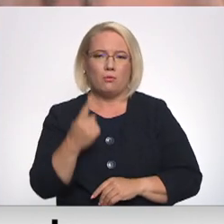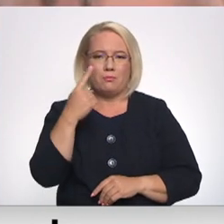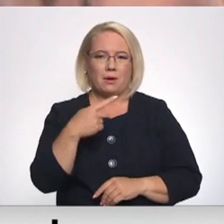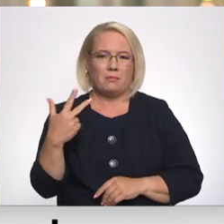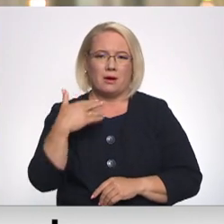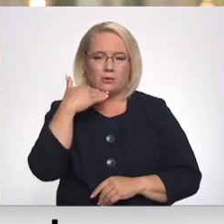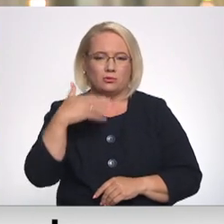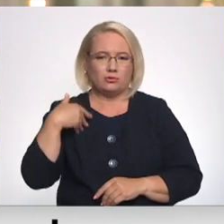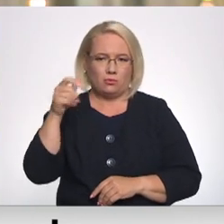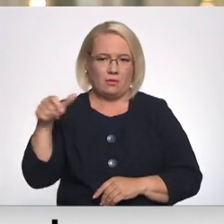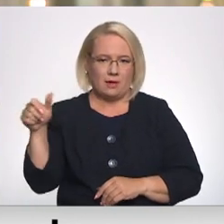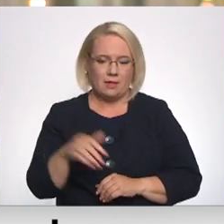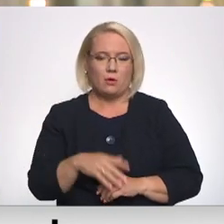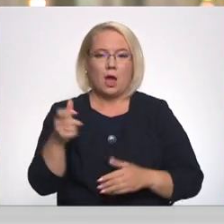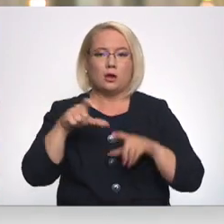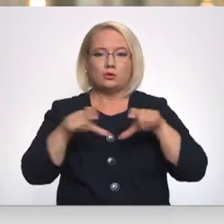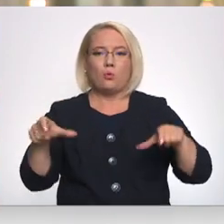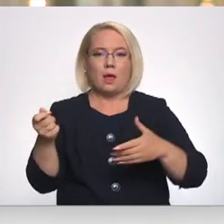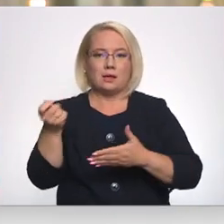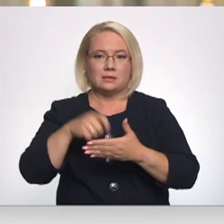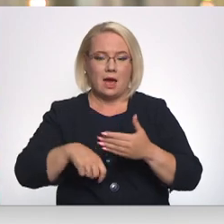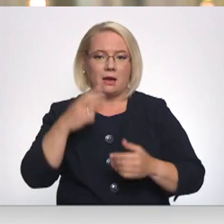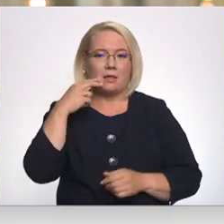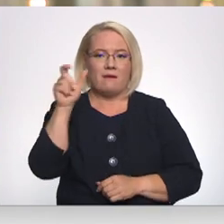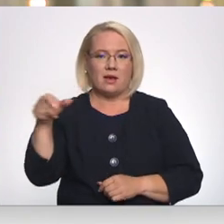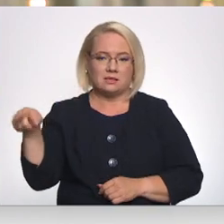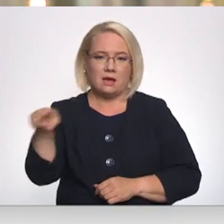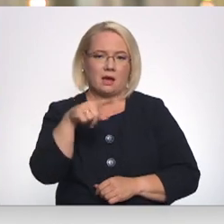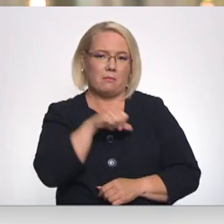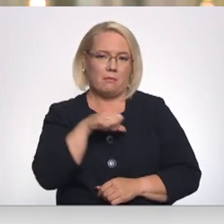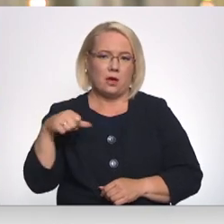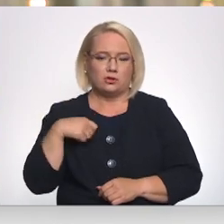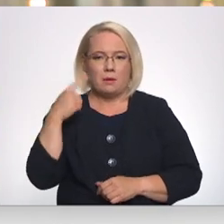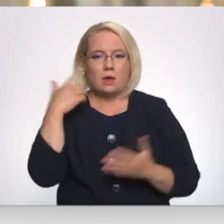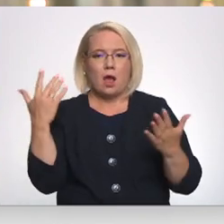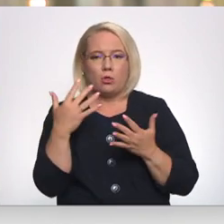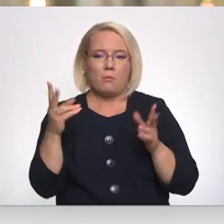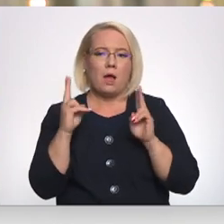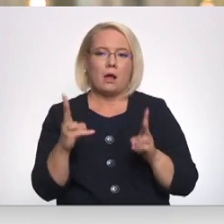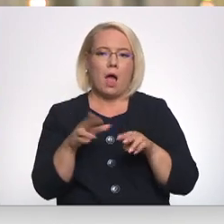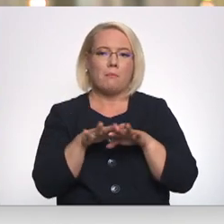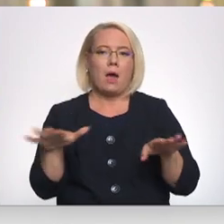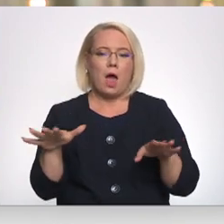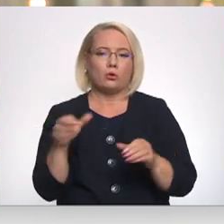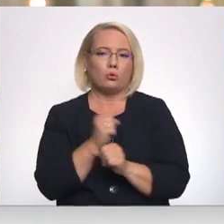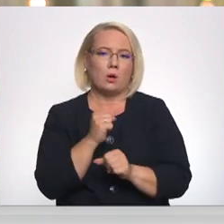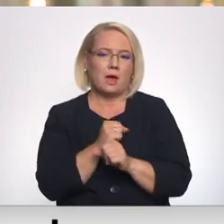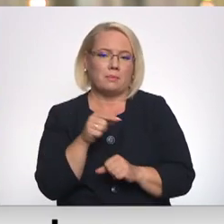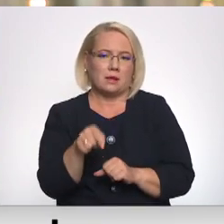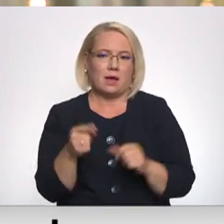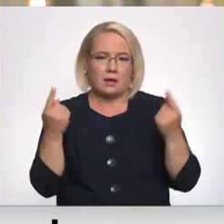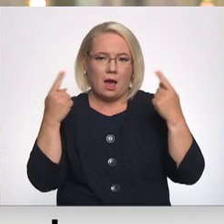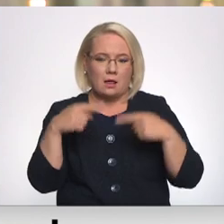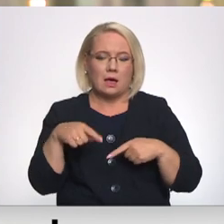vecākiem. Ja skola būs slēgta, tad vecākiem pašiem būs droši vien jādomā, kā bērnu nodarbināt šī laikā.